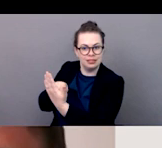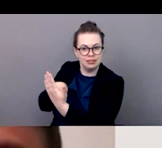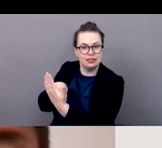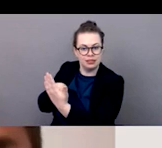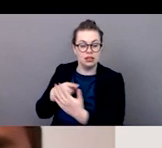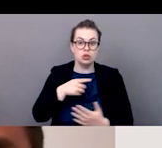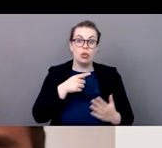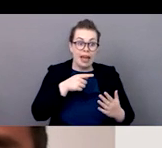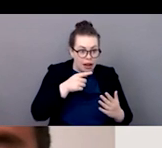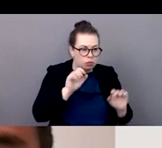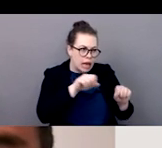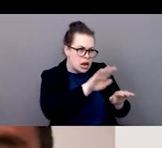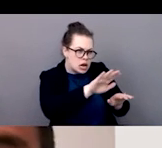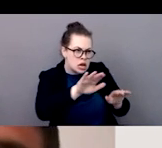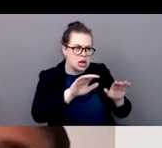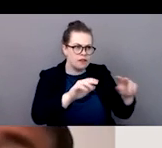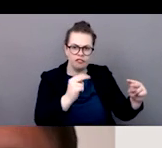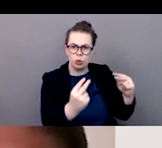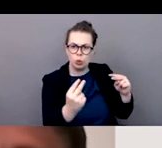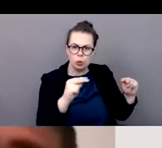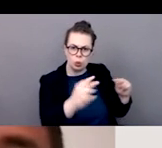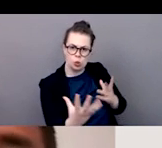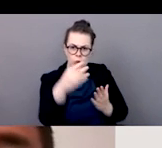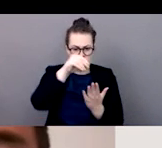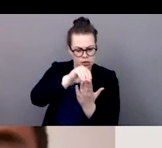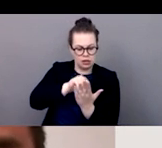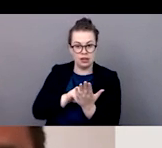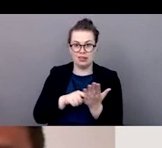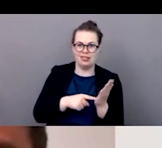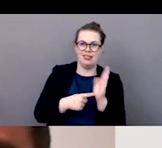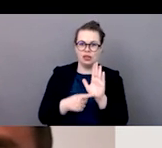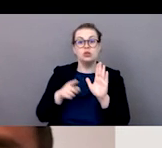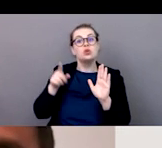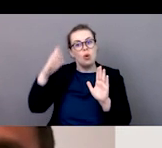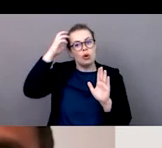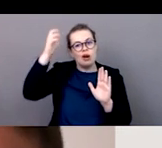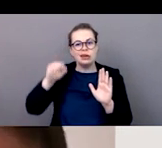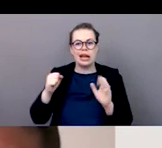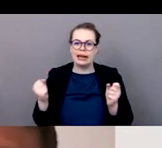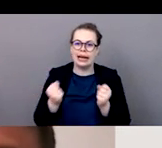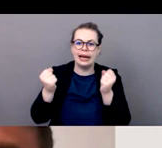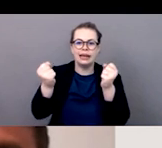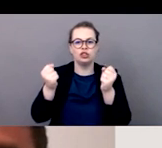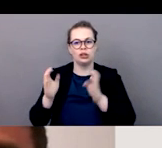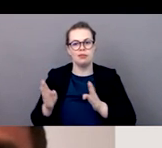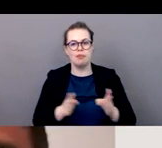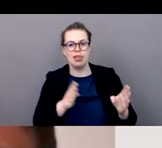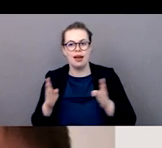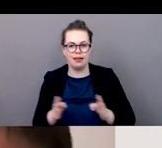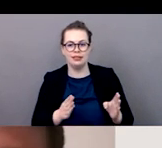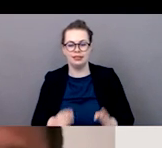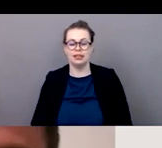d'avoir aussi d'avoir un plan d'action aussi bien que des directives qui pourraient être mises en application et je suis en train d'explorer plusieurs